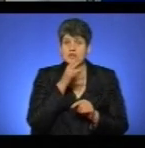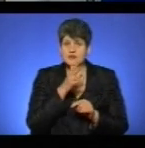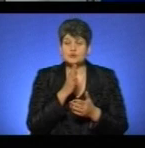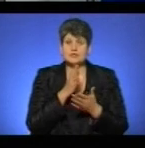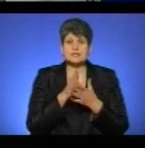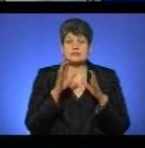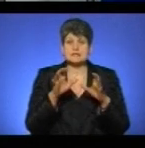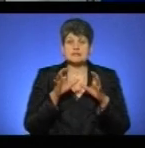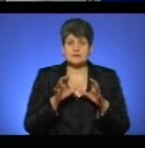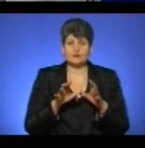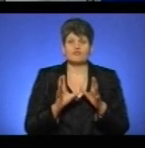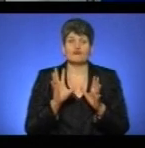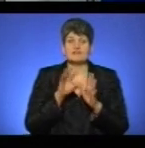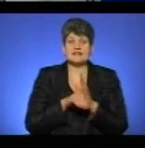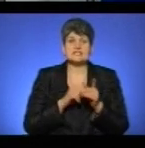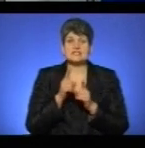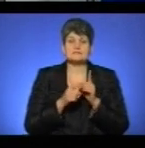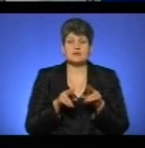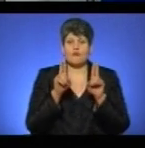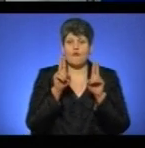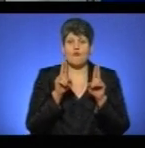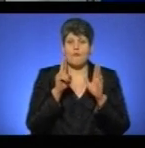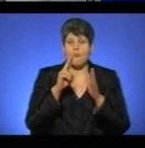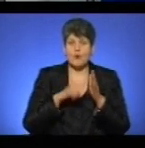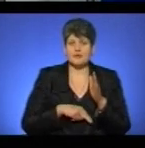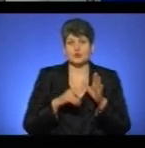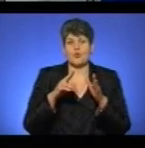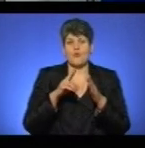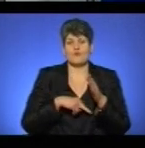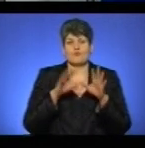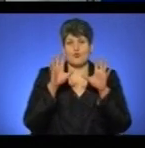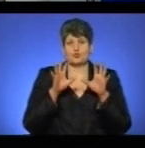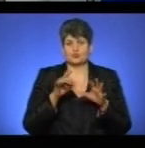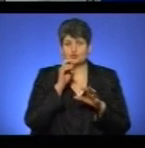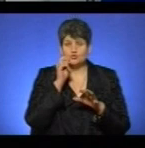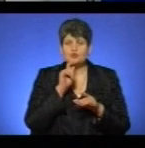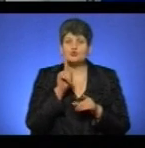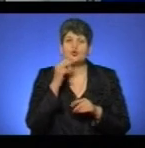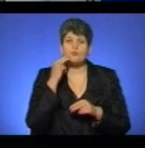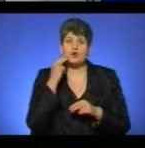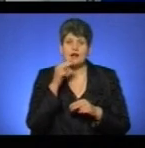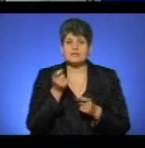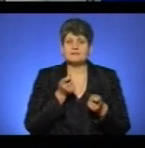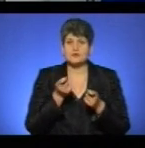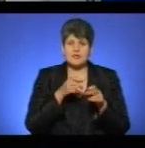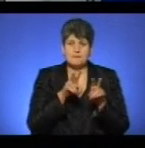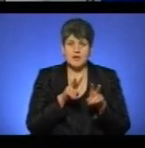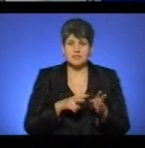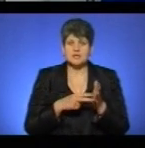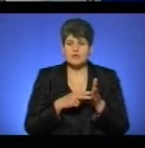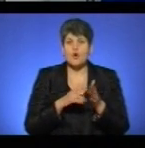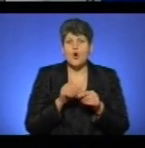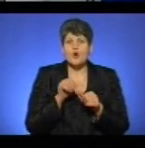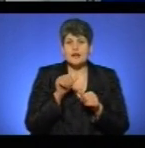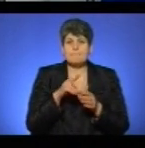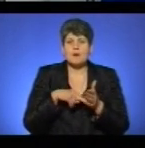внесення змін до Податкового кодексу України та деяких інших законодавчих актів України щодо покращення адміністрування та перегляду ставок окремих